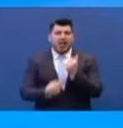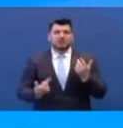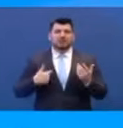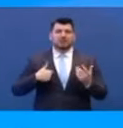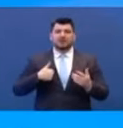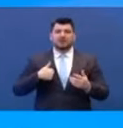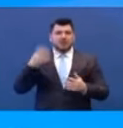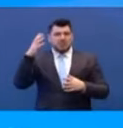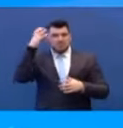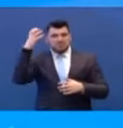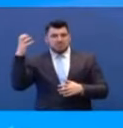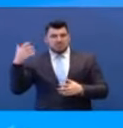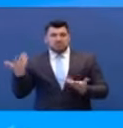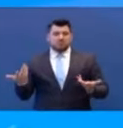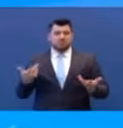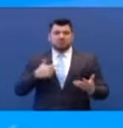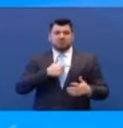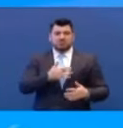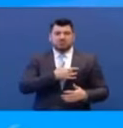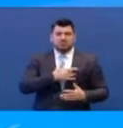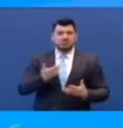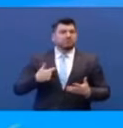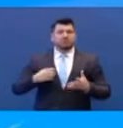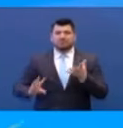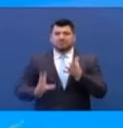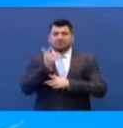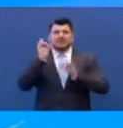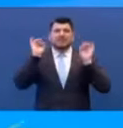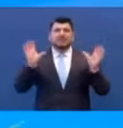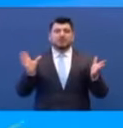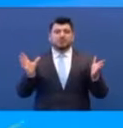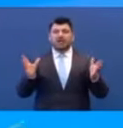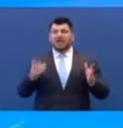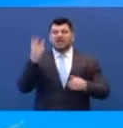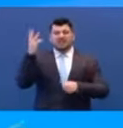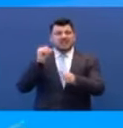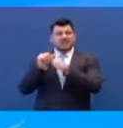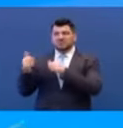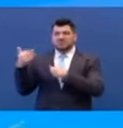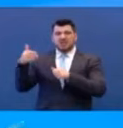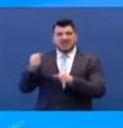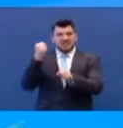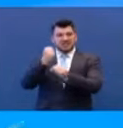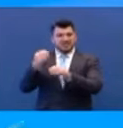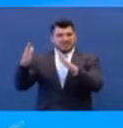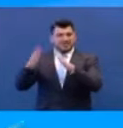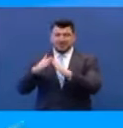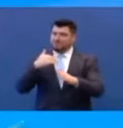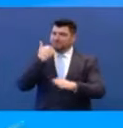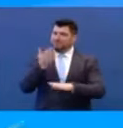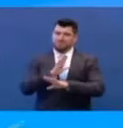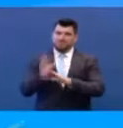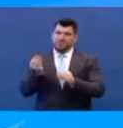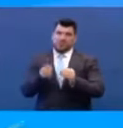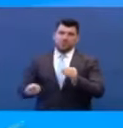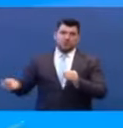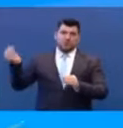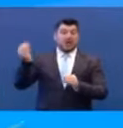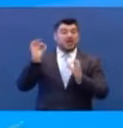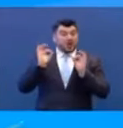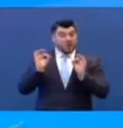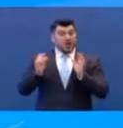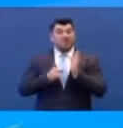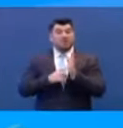Οι μαθητές πρωτοβάθμιας βρίσκονται ήδη σχεδόν τρεις μήνες εκτός σχολείου και θα βρίσκονταν συνολικά έξι μήνες εκτός σχολείου